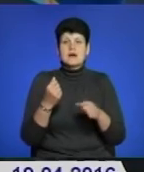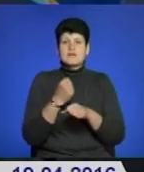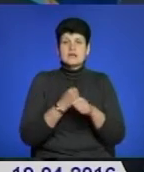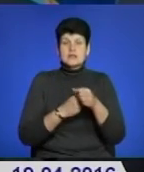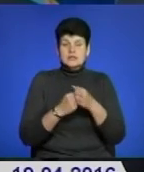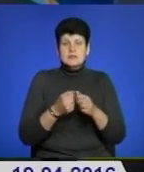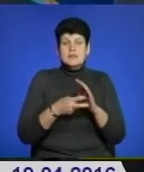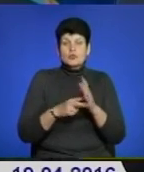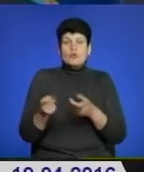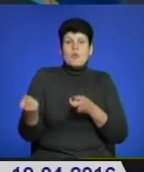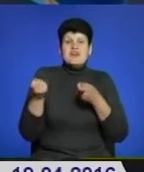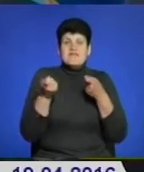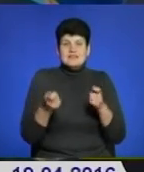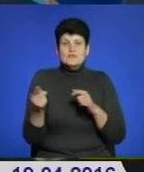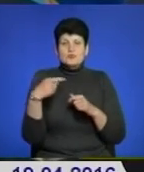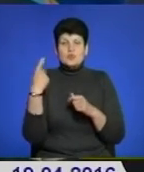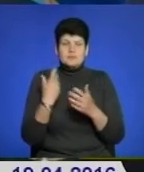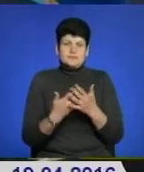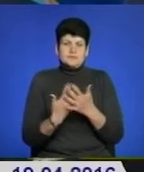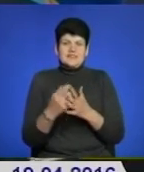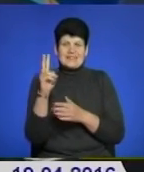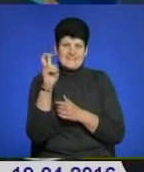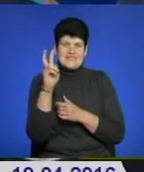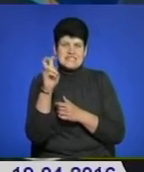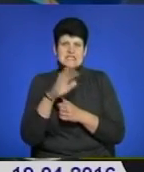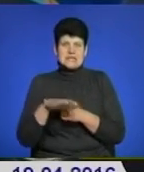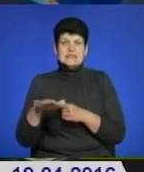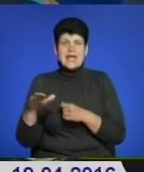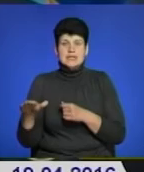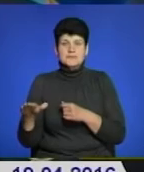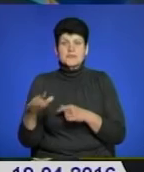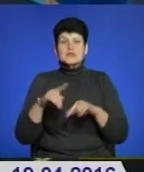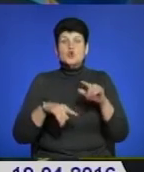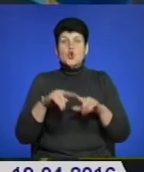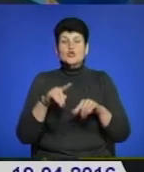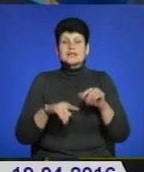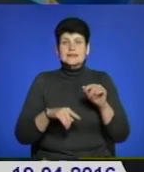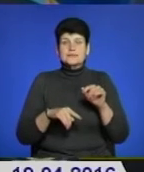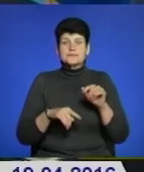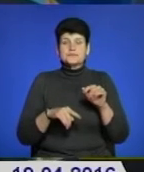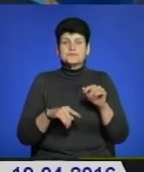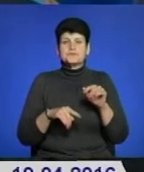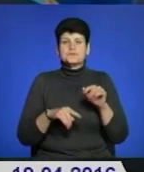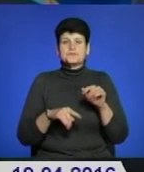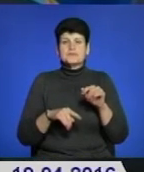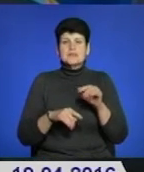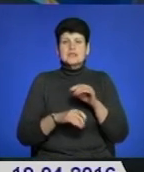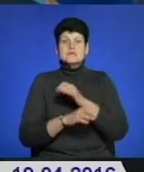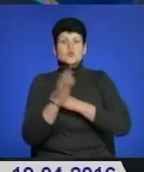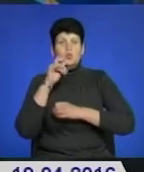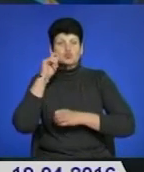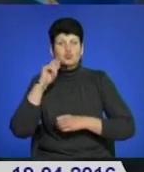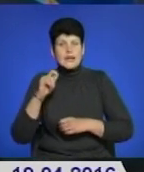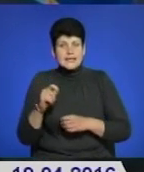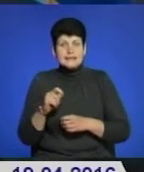привезти до Тернопільської області щонайменше 200 дітей з родин зі Сходу України,